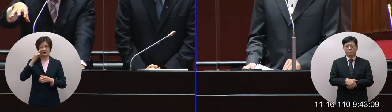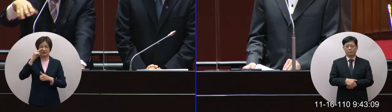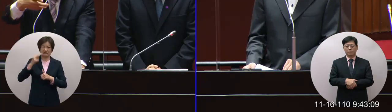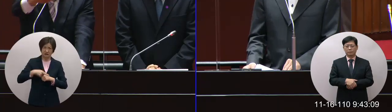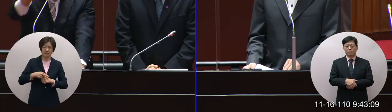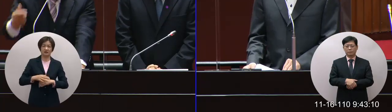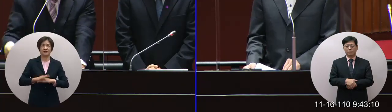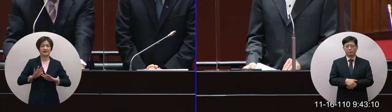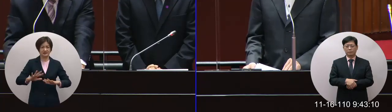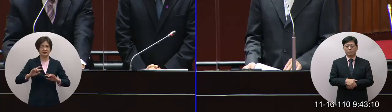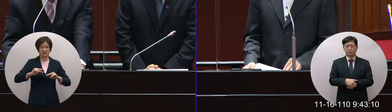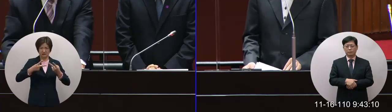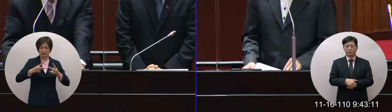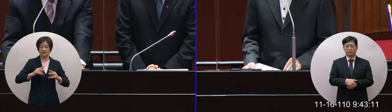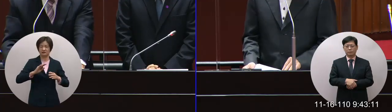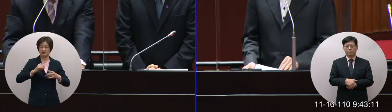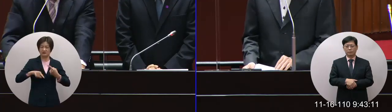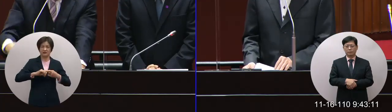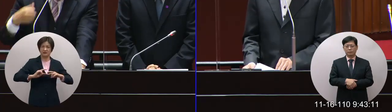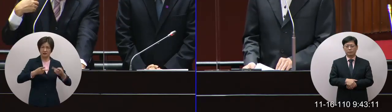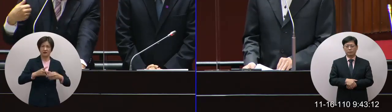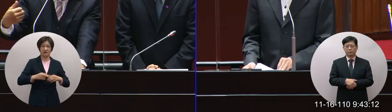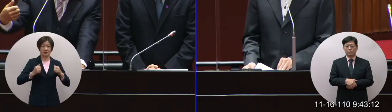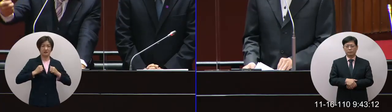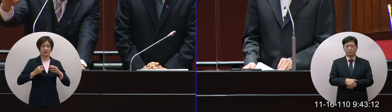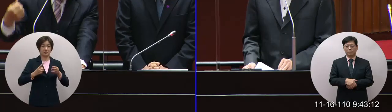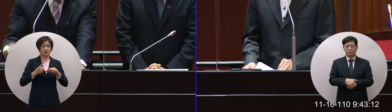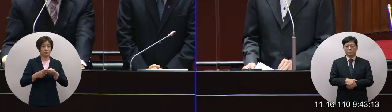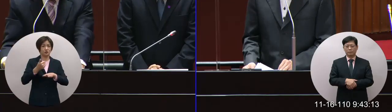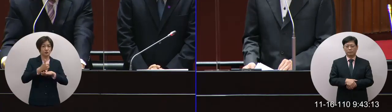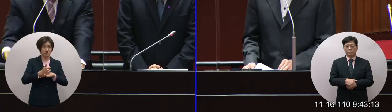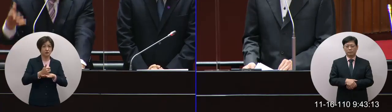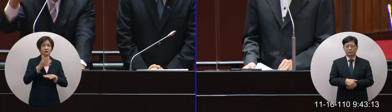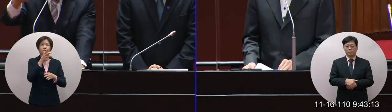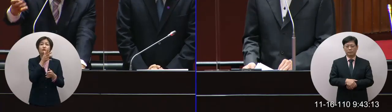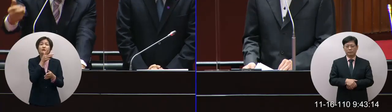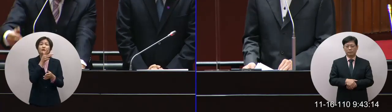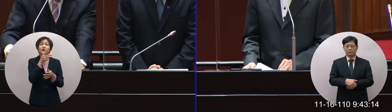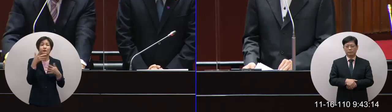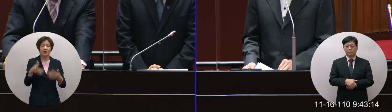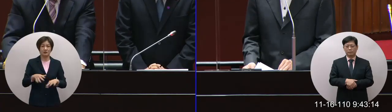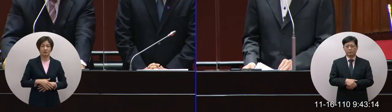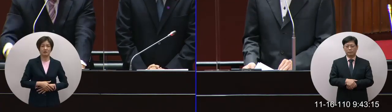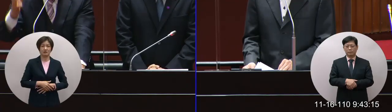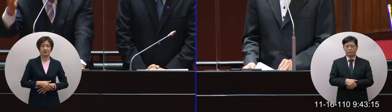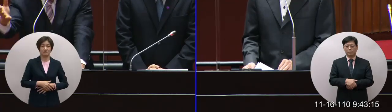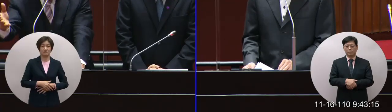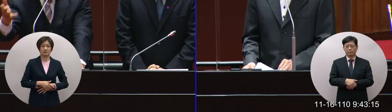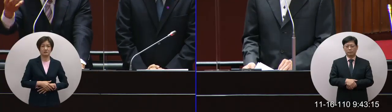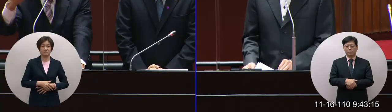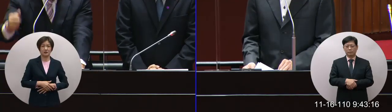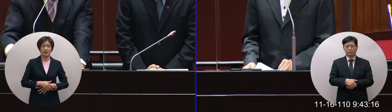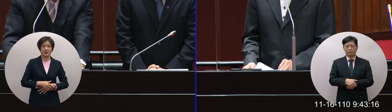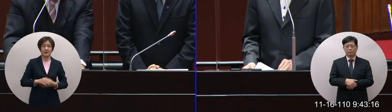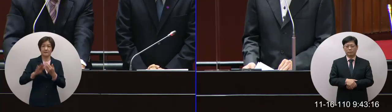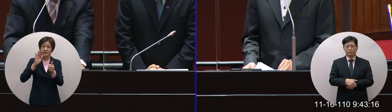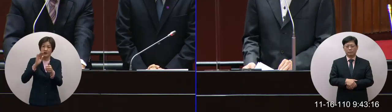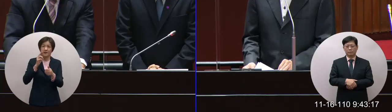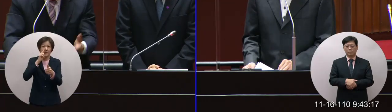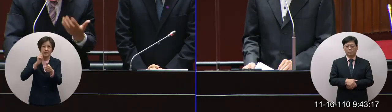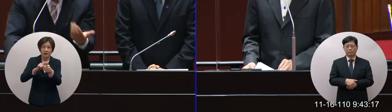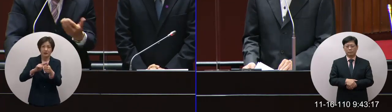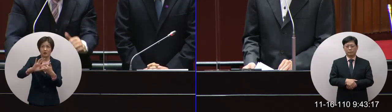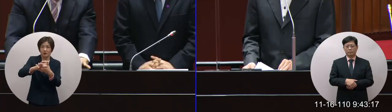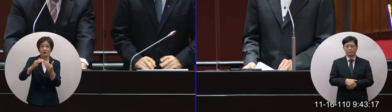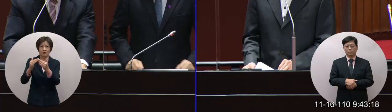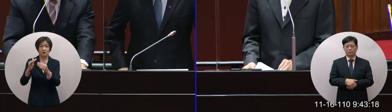少自己他習近平也講過中國中國從不一稱霸從不給外國任何國家增加麻煩